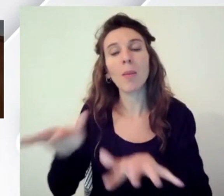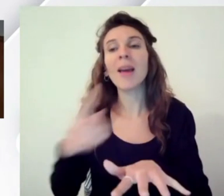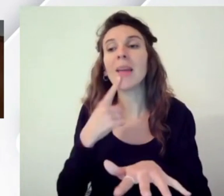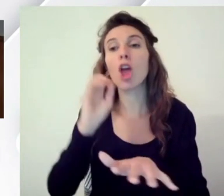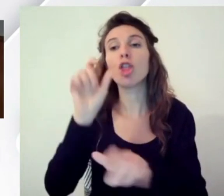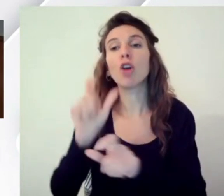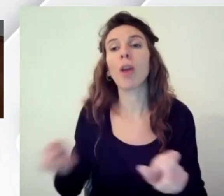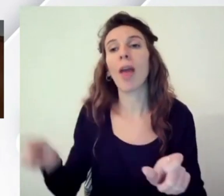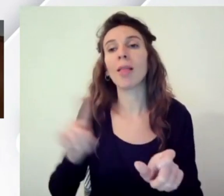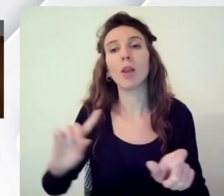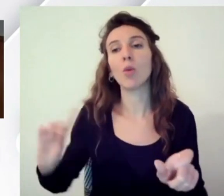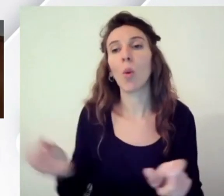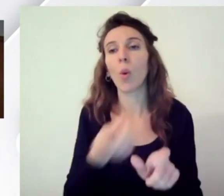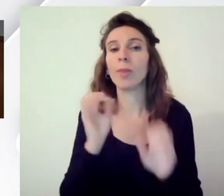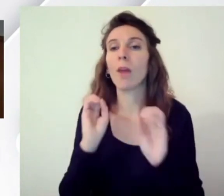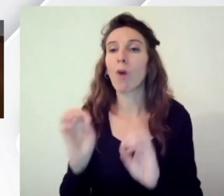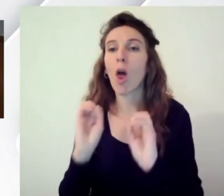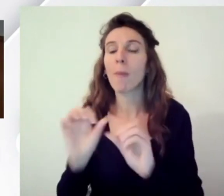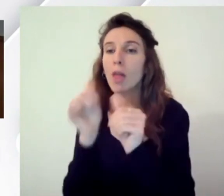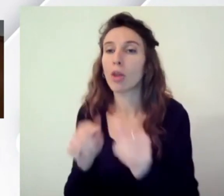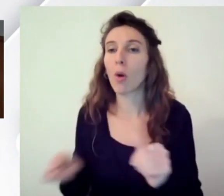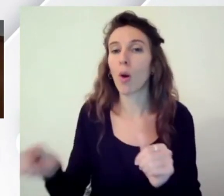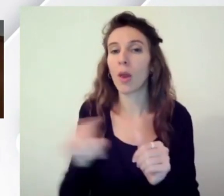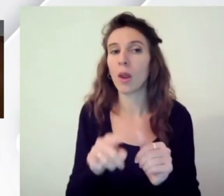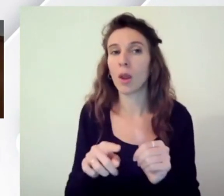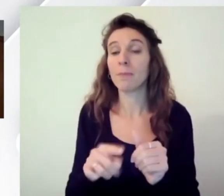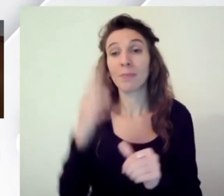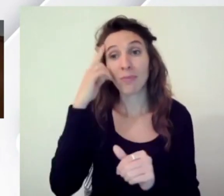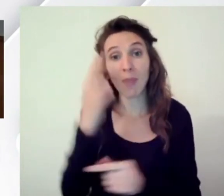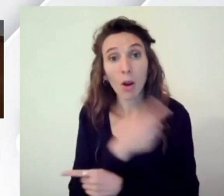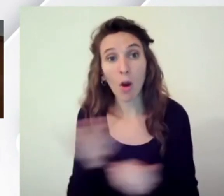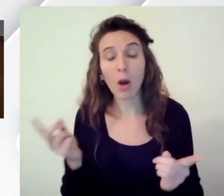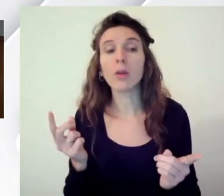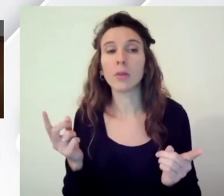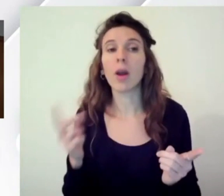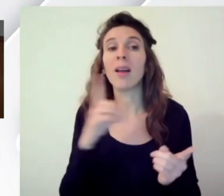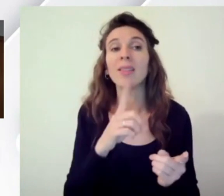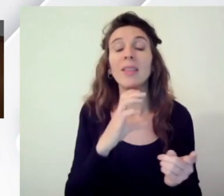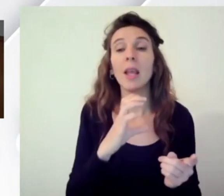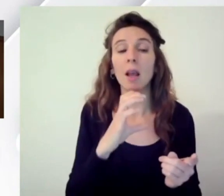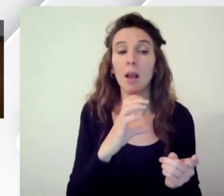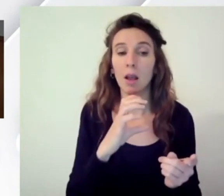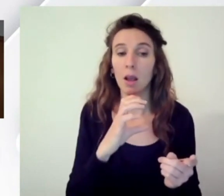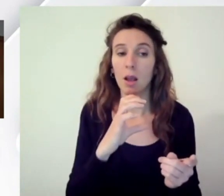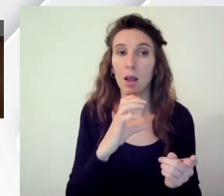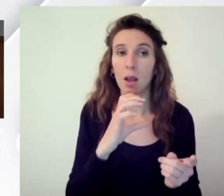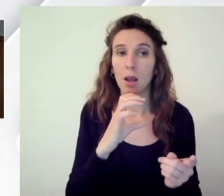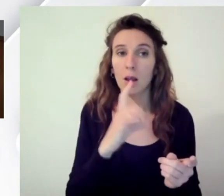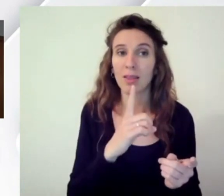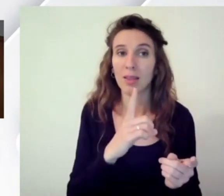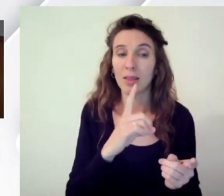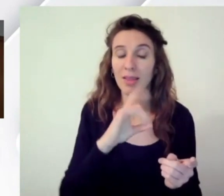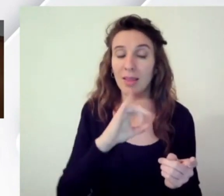docenti i formatori vi ricordo che DIGCOMP EDU cioè la versione del